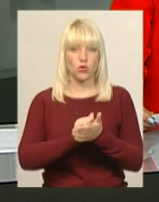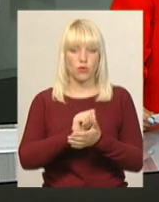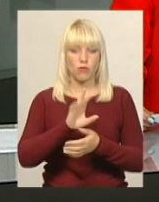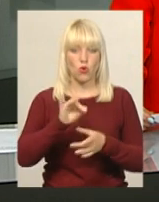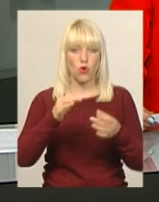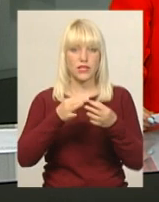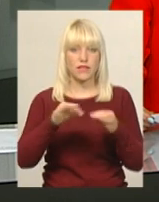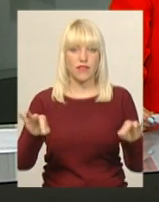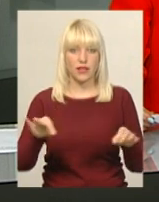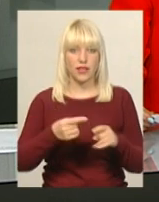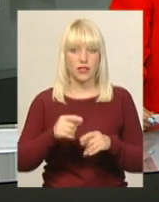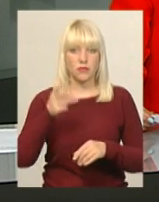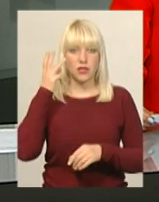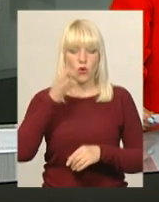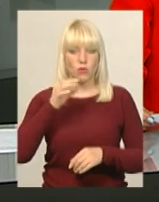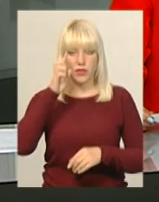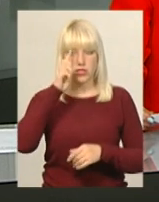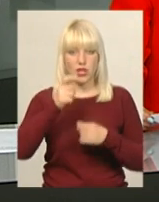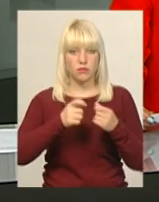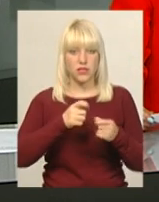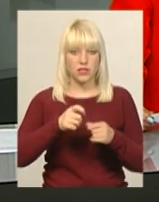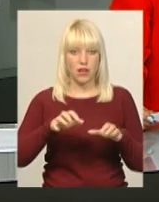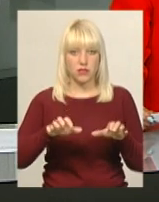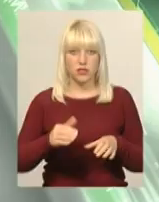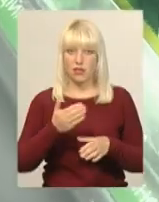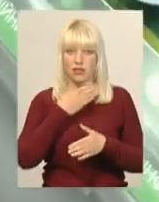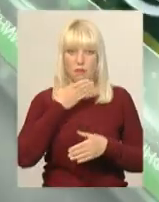звільнення голови Хмельницької облдержадміністрації немає.